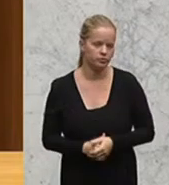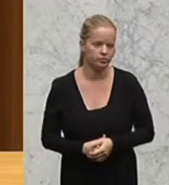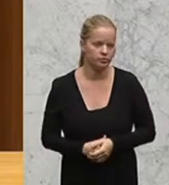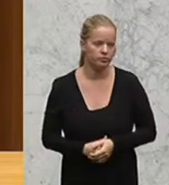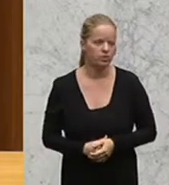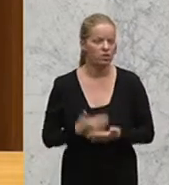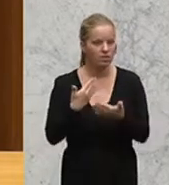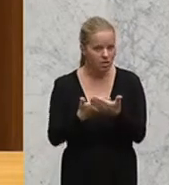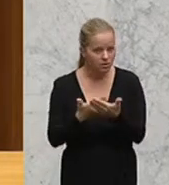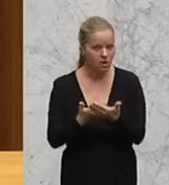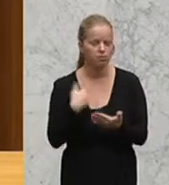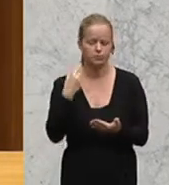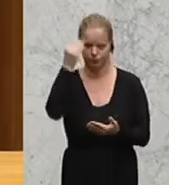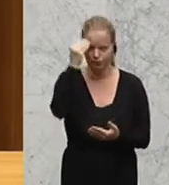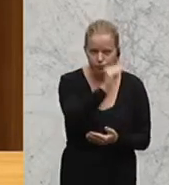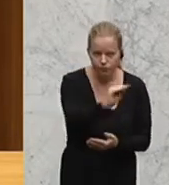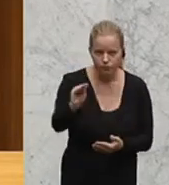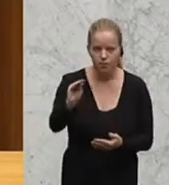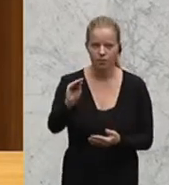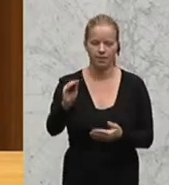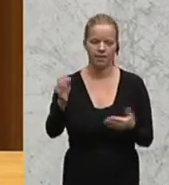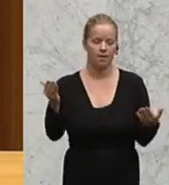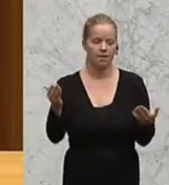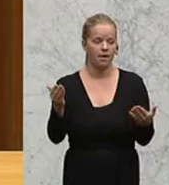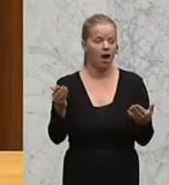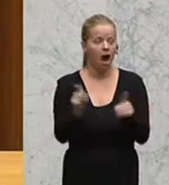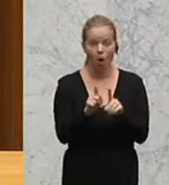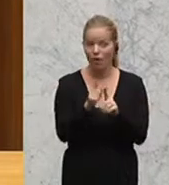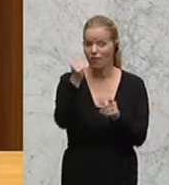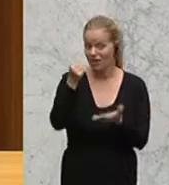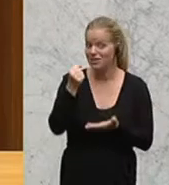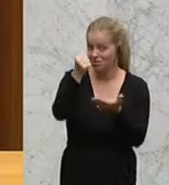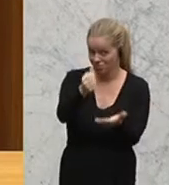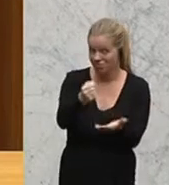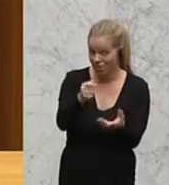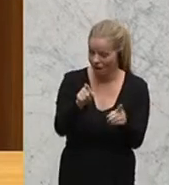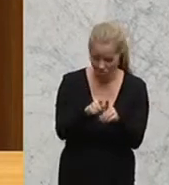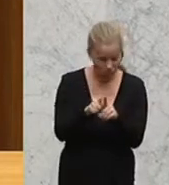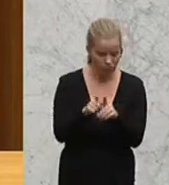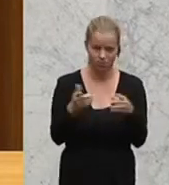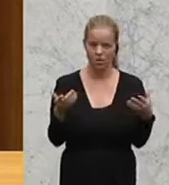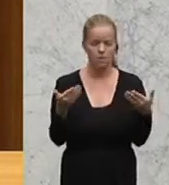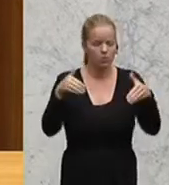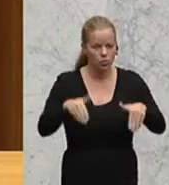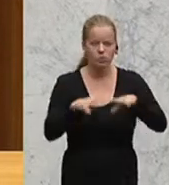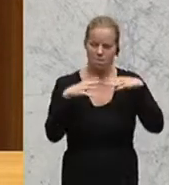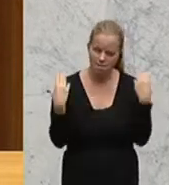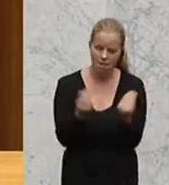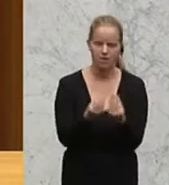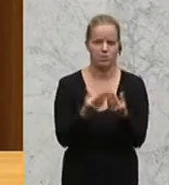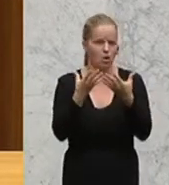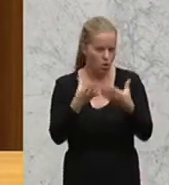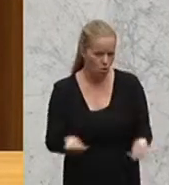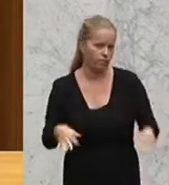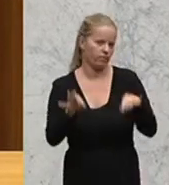insbesondere darauf hin, dass es dann auch dann, wenn es um die Bereitstellung der finanziellen Mittel geht, eben gemeinsam Lösungen